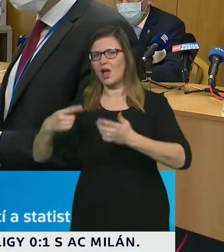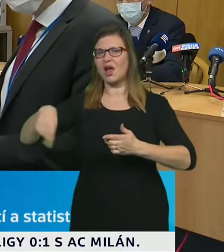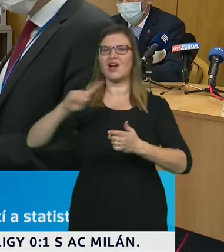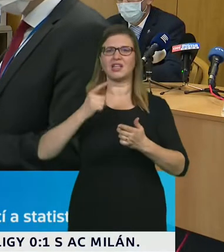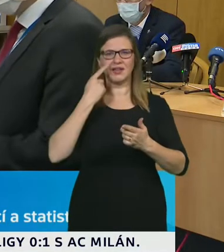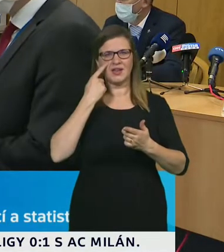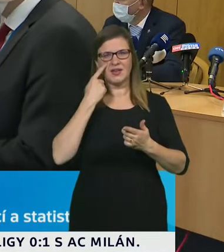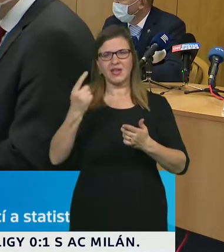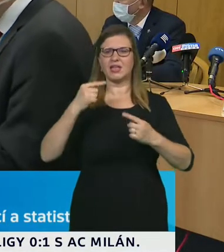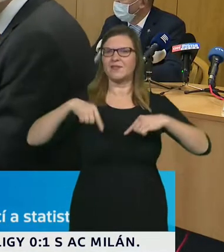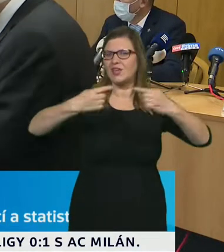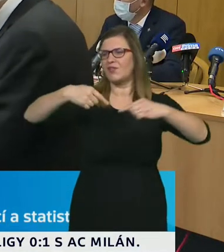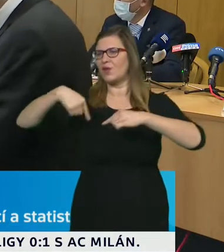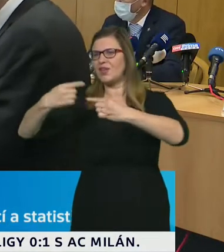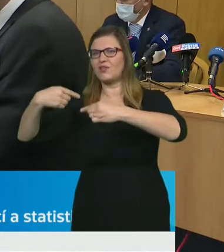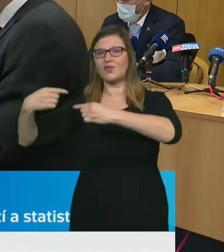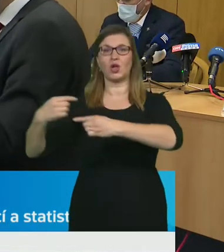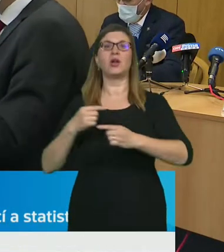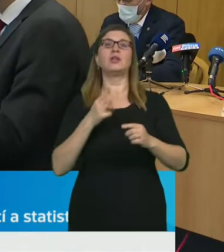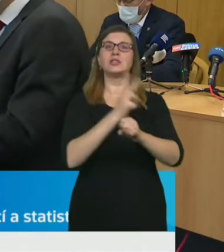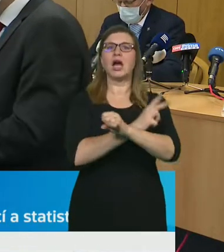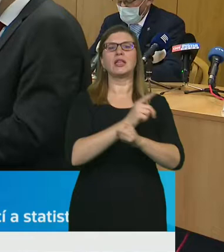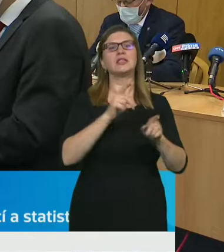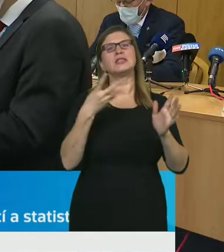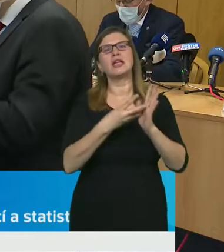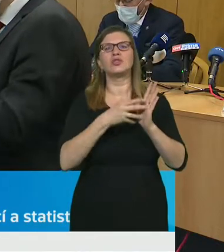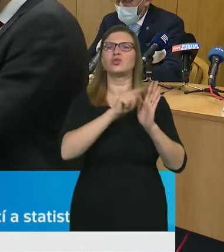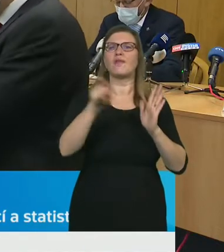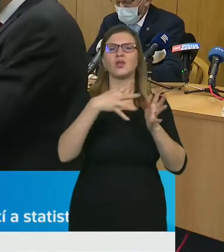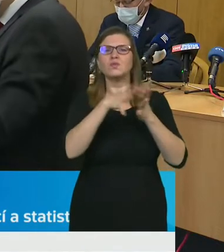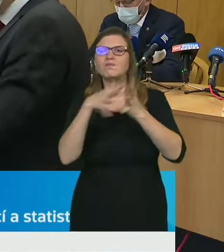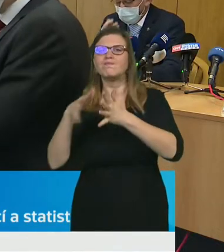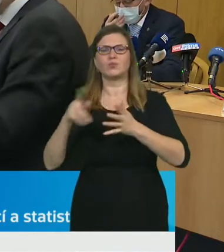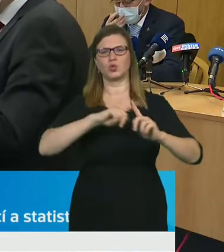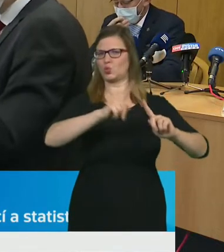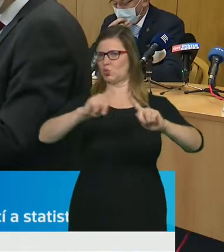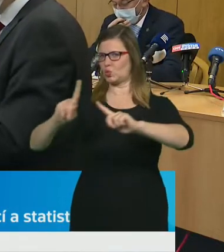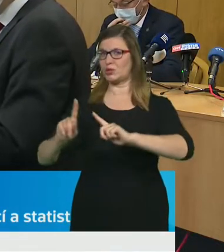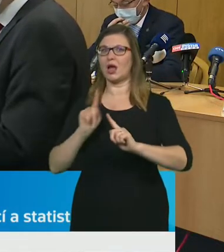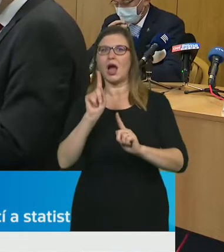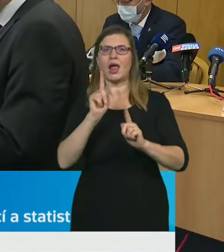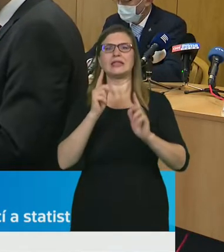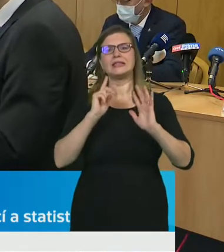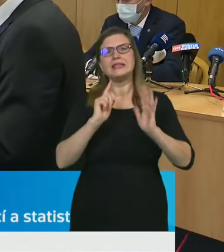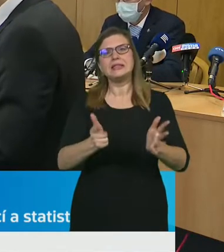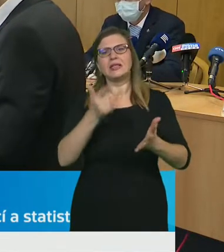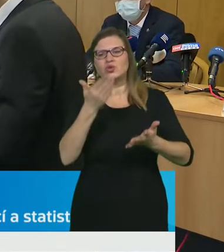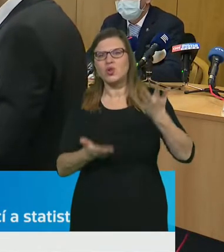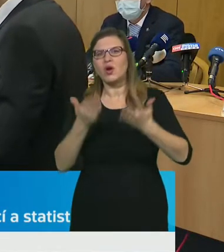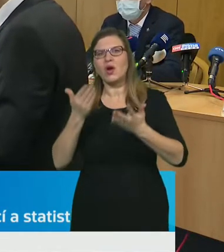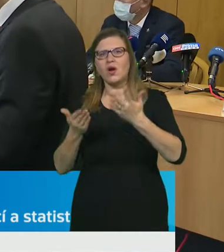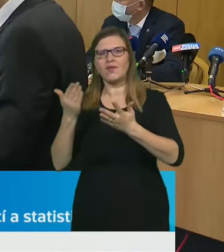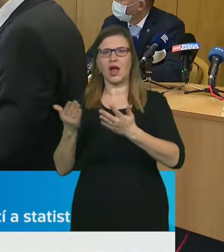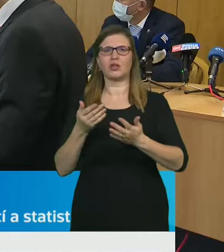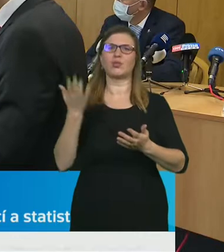protože i když každý stát trochu jinak testuje, má jinou strategii, tak to mezitýdenní srovnání se prostě srovnat dá možná lépe. A